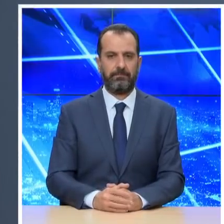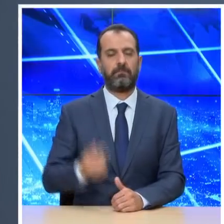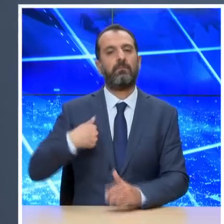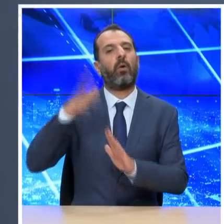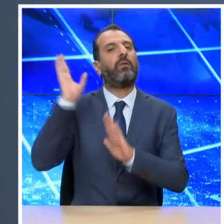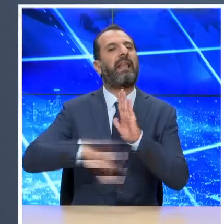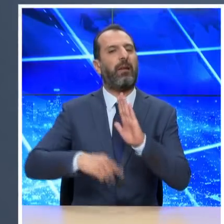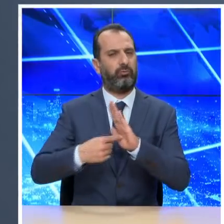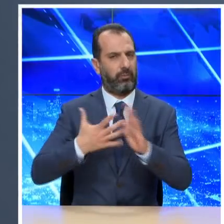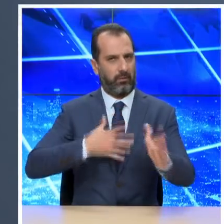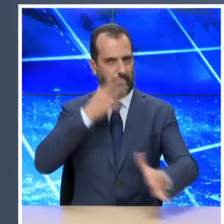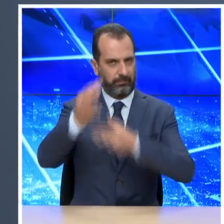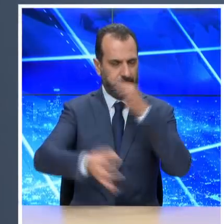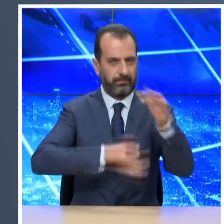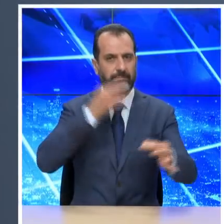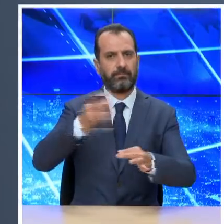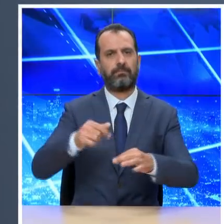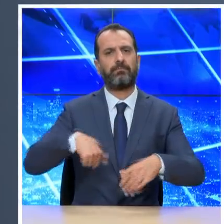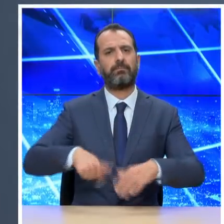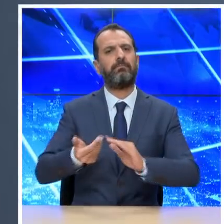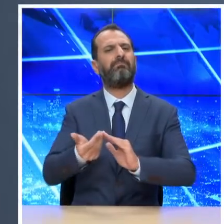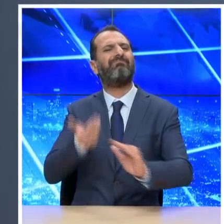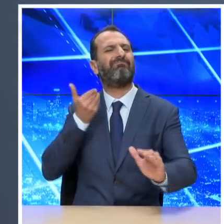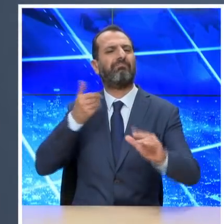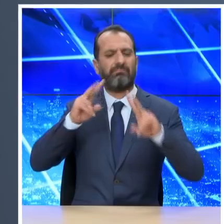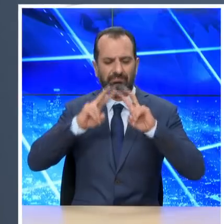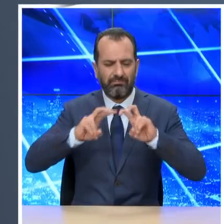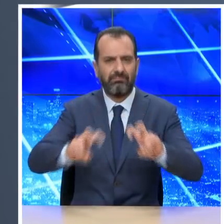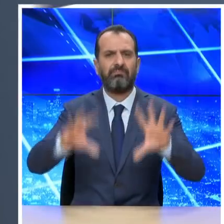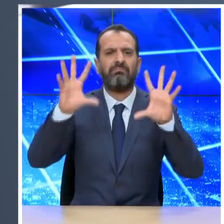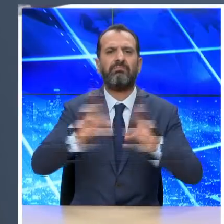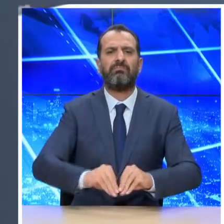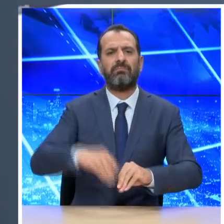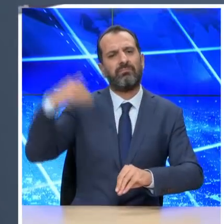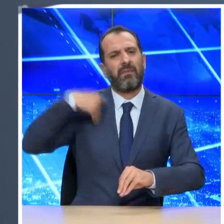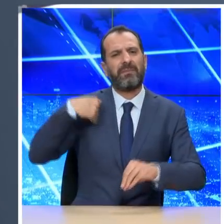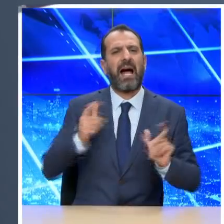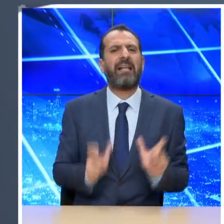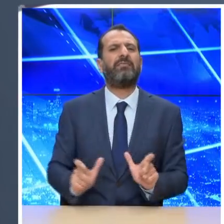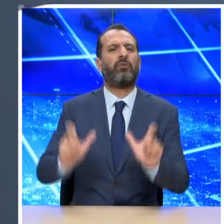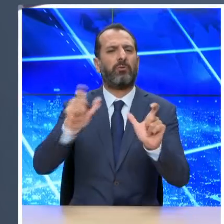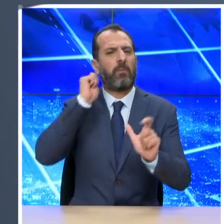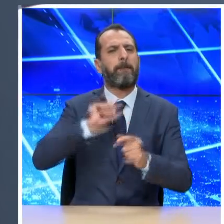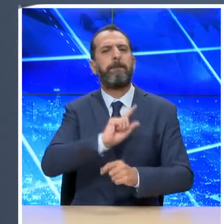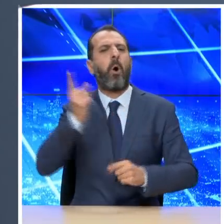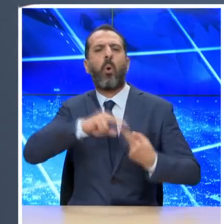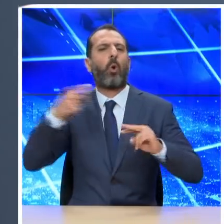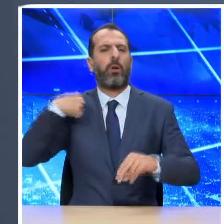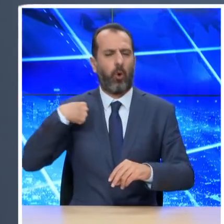να αναφερθώ πολύ συνοπτικά στα αποτελέσματα πρώιμων μελετών μονοκλονικών αντισωμάτων σε ασθενείς έναντι του SARS-CoV-2.